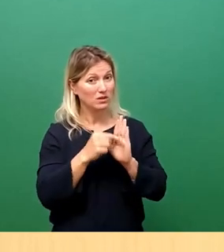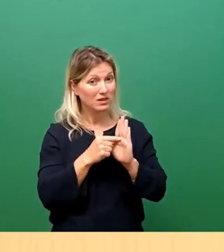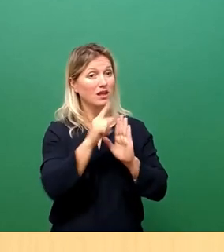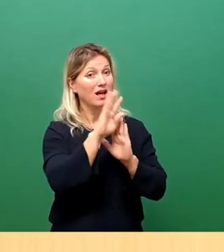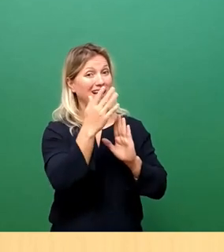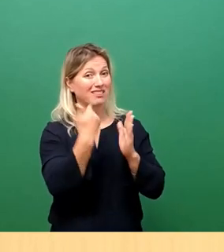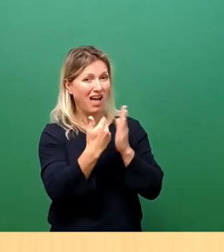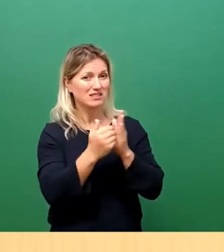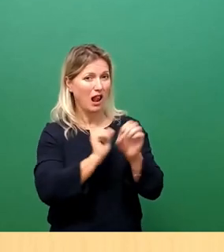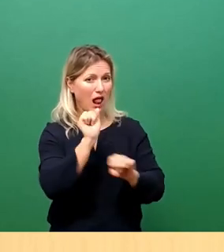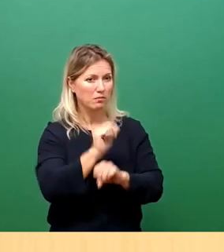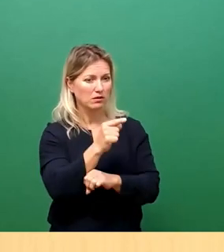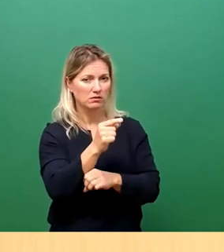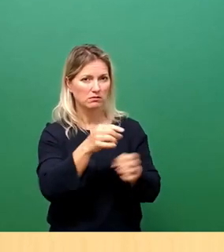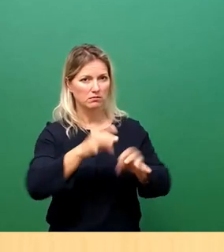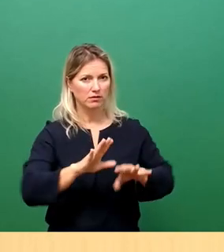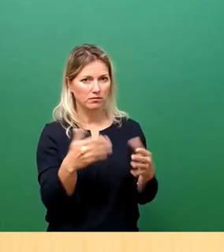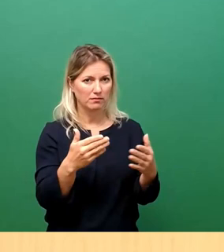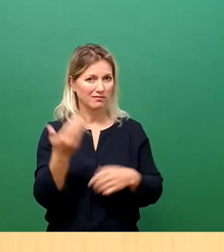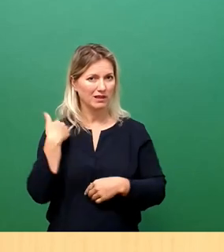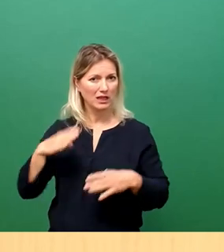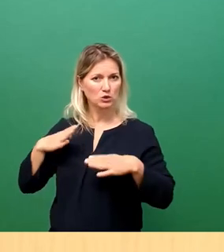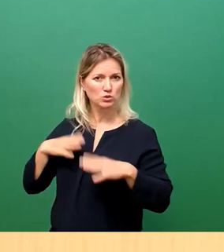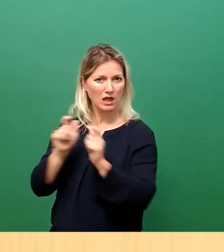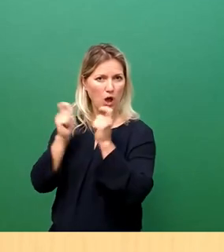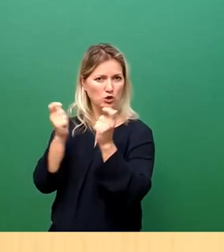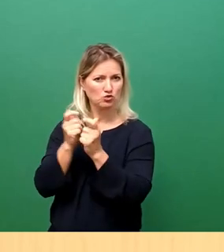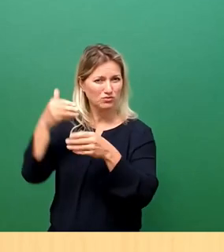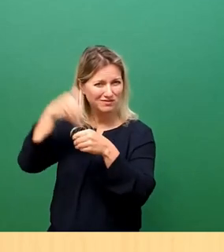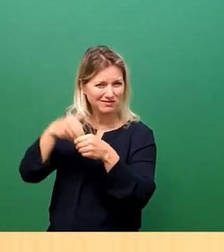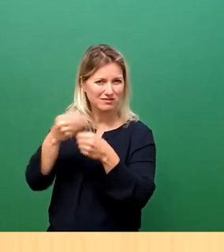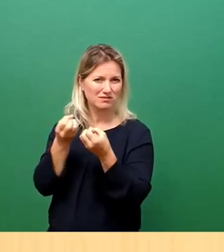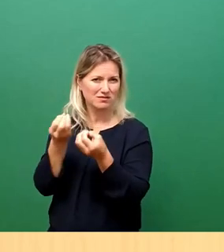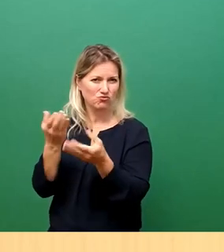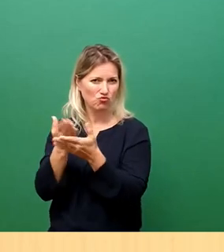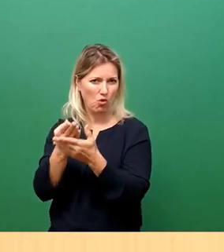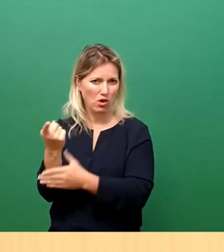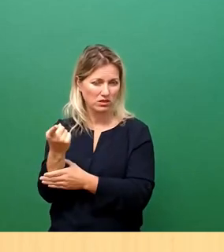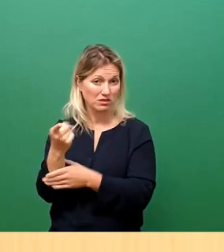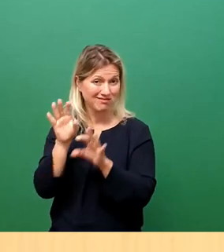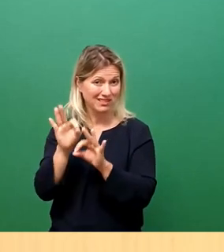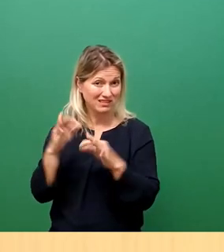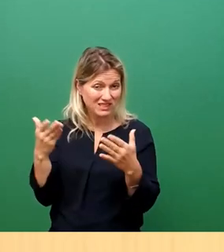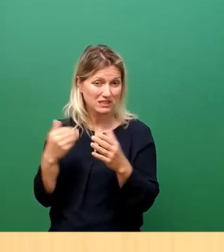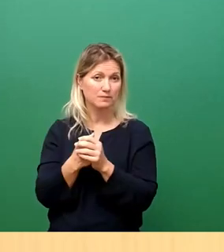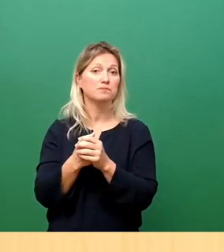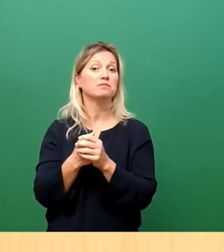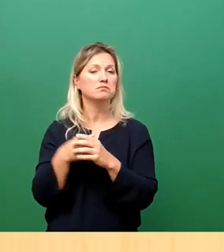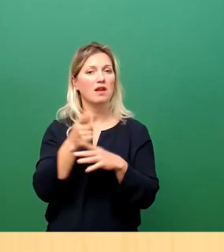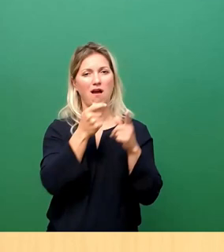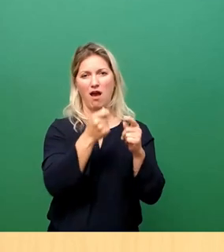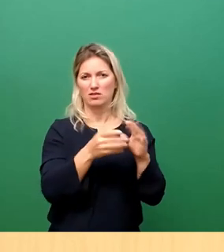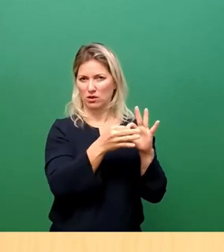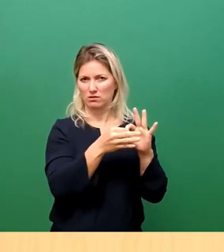Das Verfahren wurde ja auch vielfach im Gesundheitsausschuss erläutert. Was bedeutet das im Konkreten, bezugnehmend auf den Antrag zur aktuellen